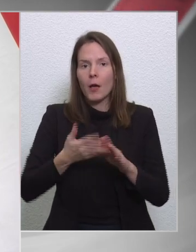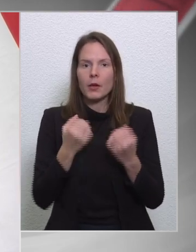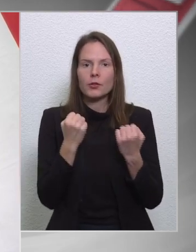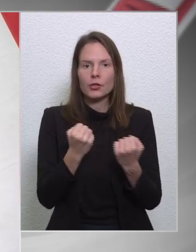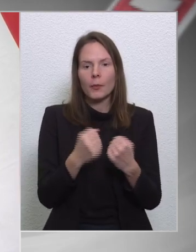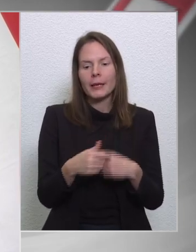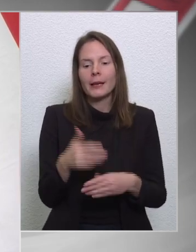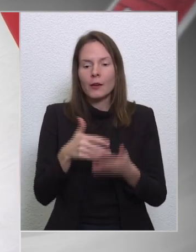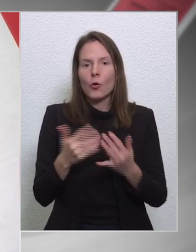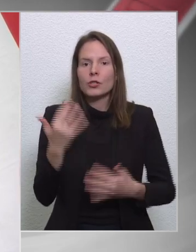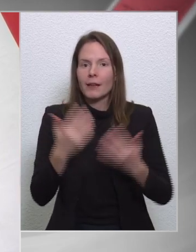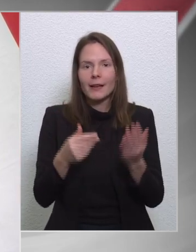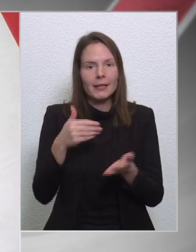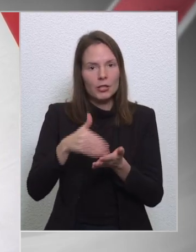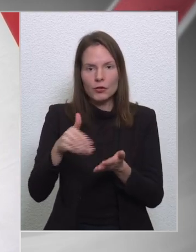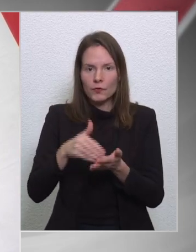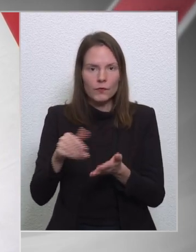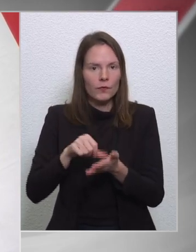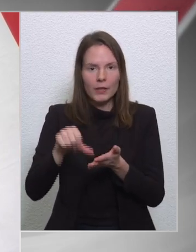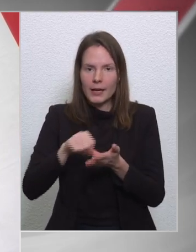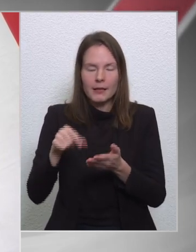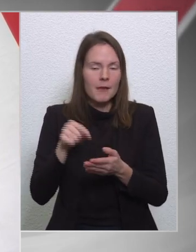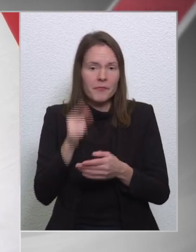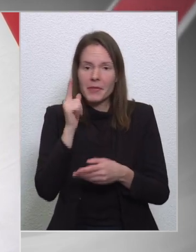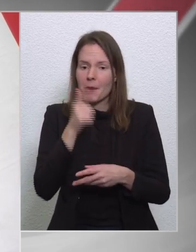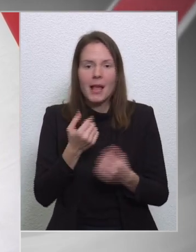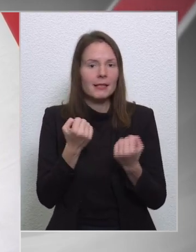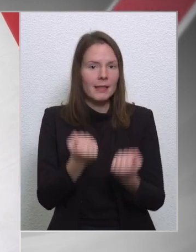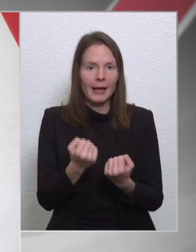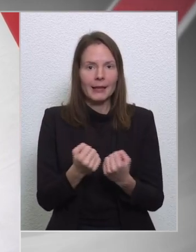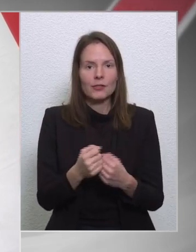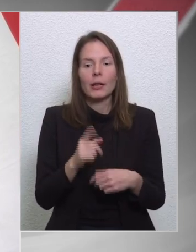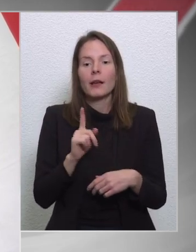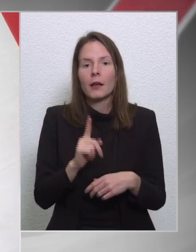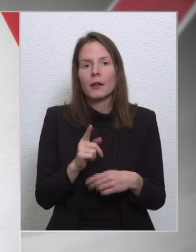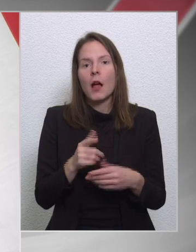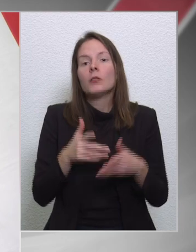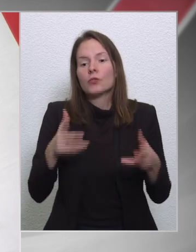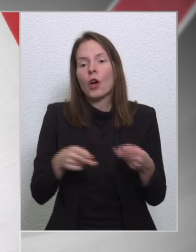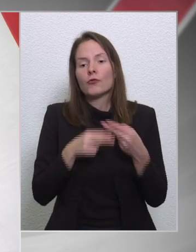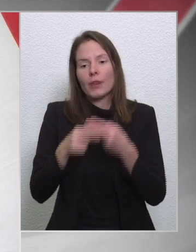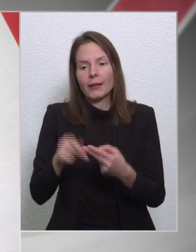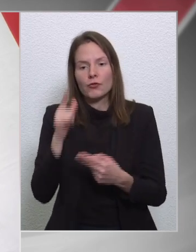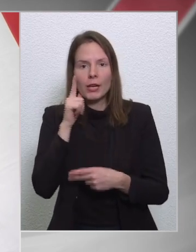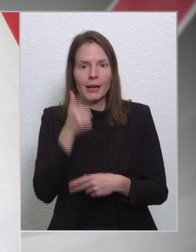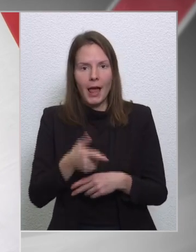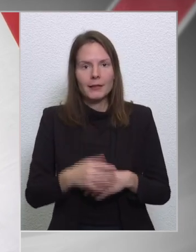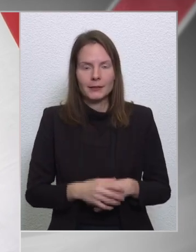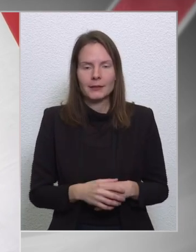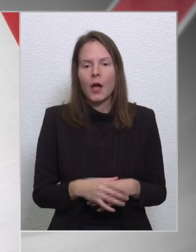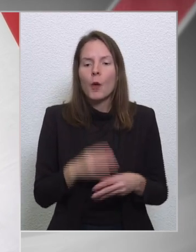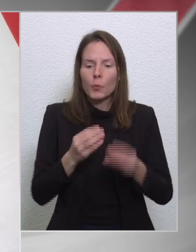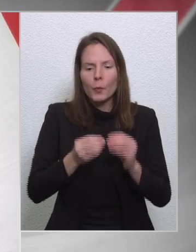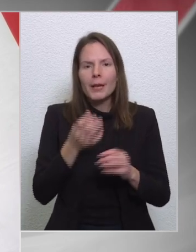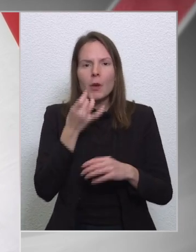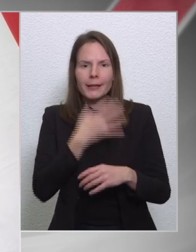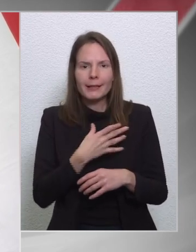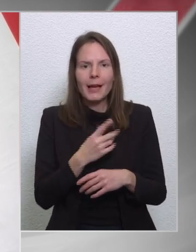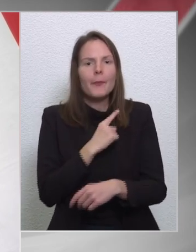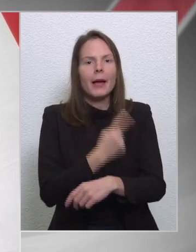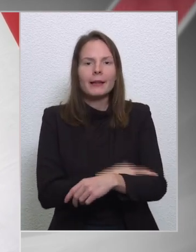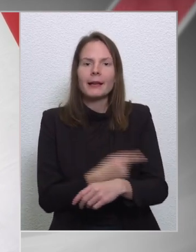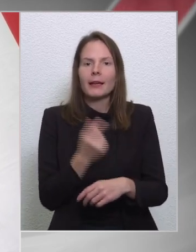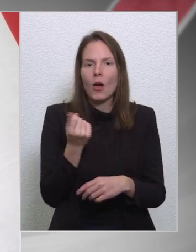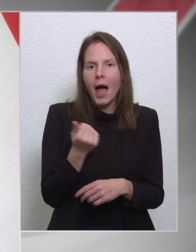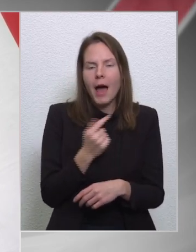finanszírozásánál ez úgy tűnik, hogy nem, hogy nehézséget nem fog jelenteni, hanem még a vártnál is nagyobb segítséget jelent ez alába. A problémánk inkább az energiárakkal és az